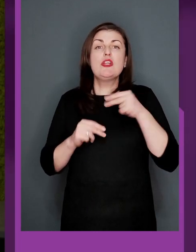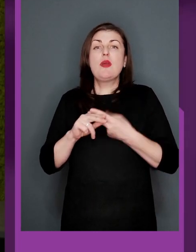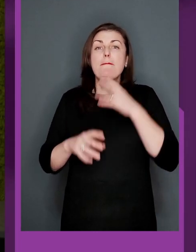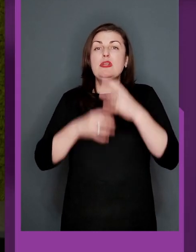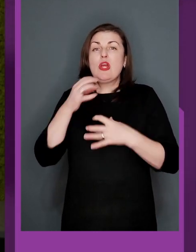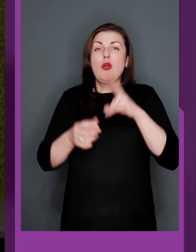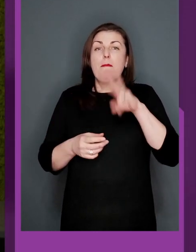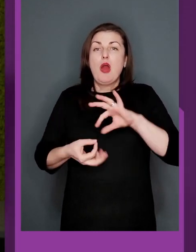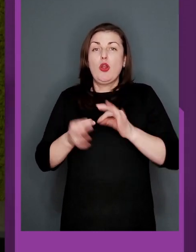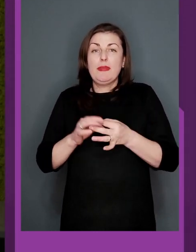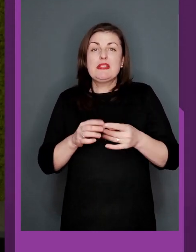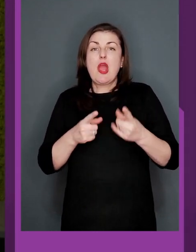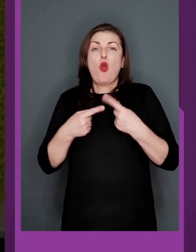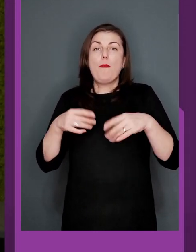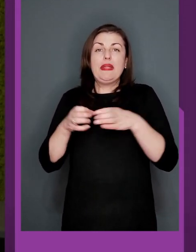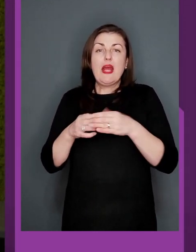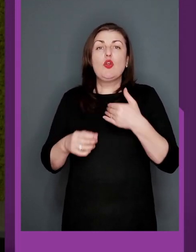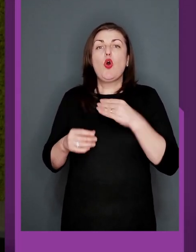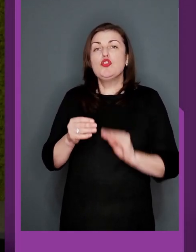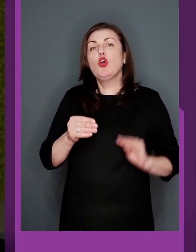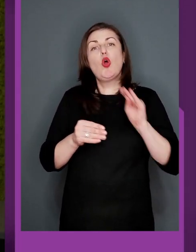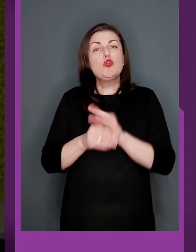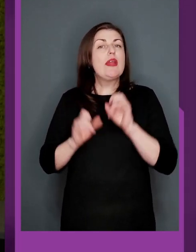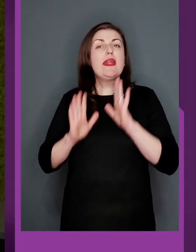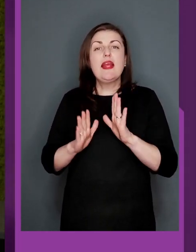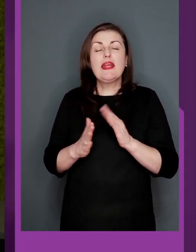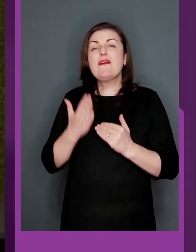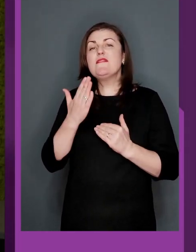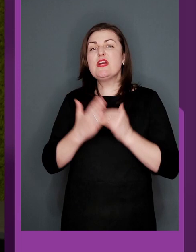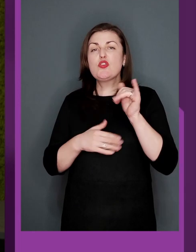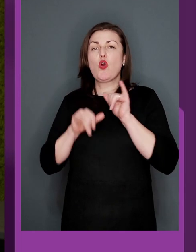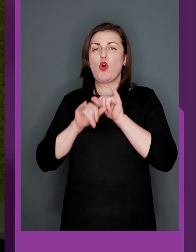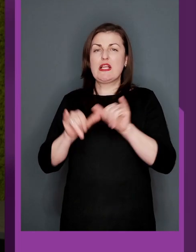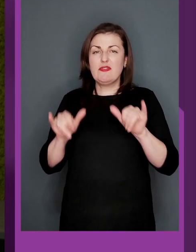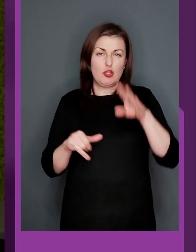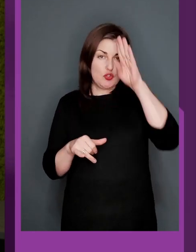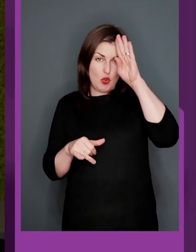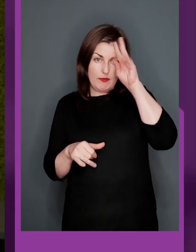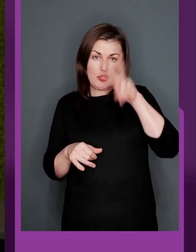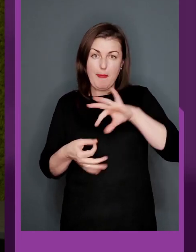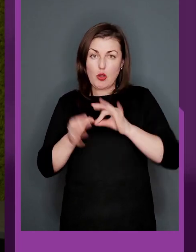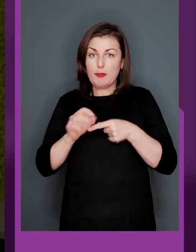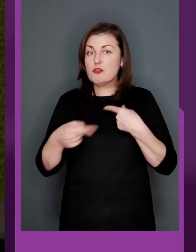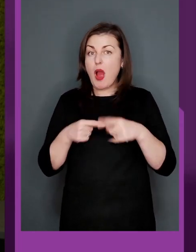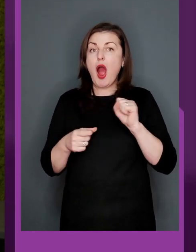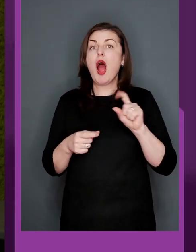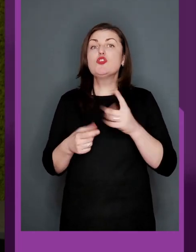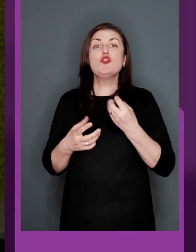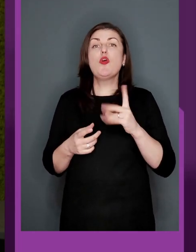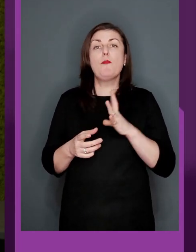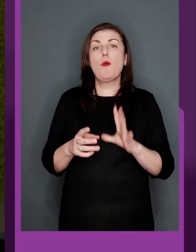Міжнародний паралімпійський комітет хоче долучати не тільки високорозвинений вже чоловічий паралімпійський футбол,